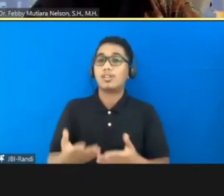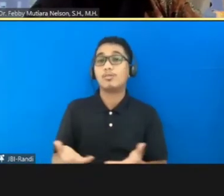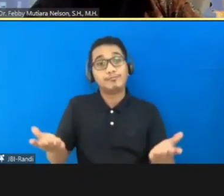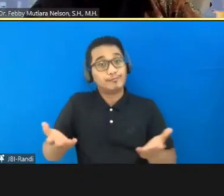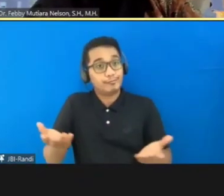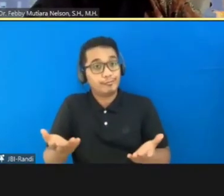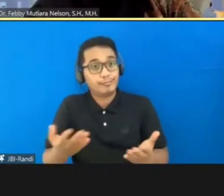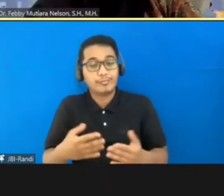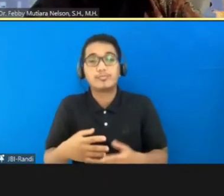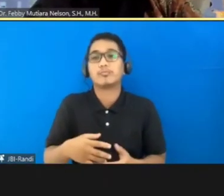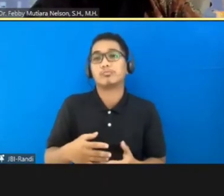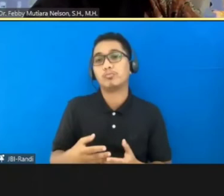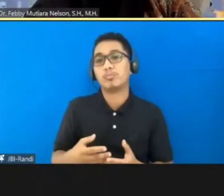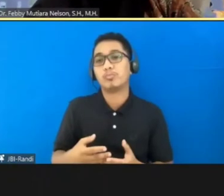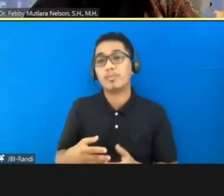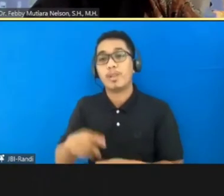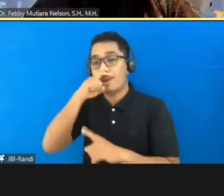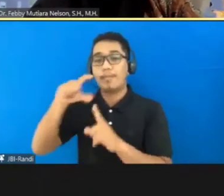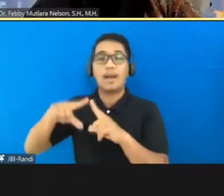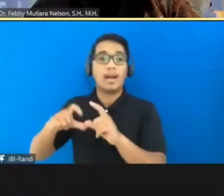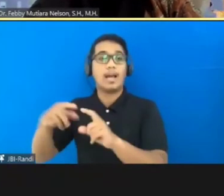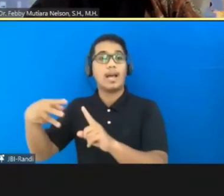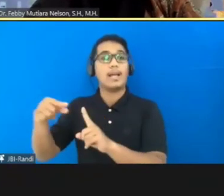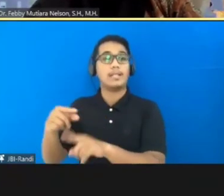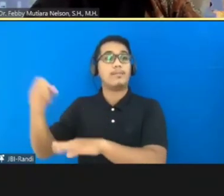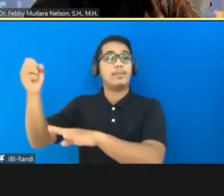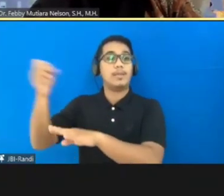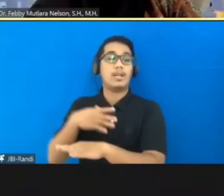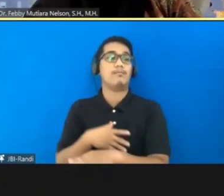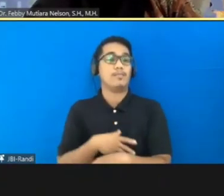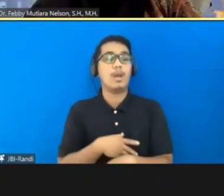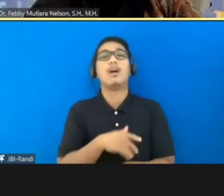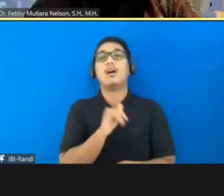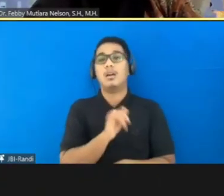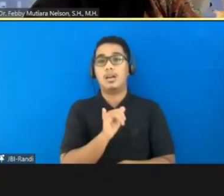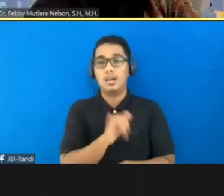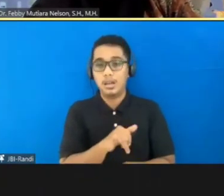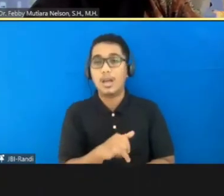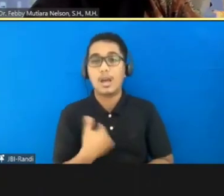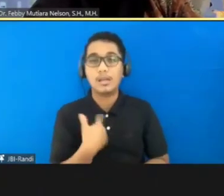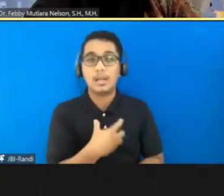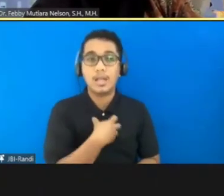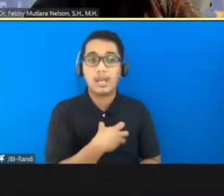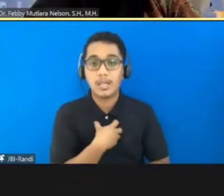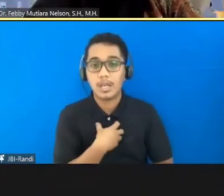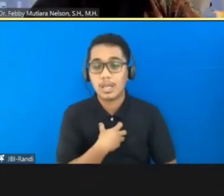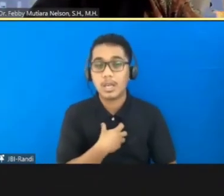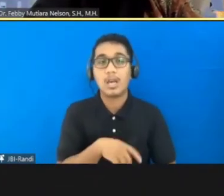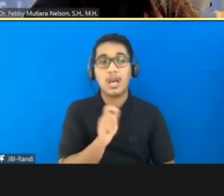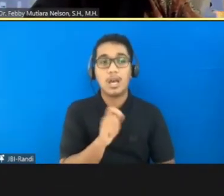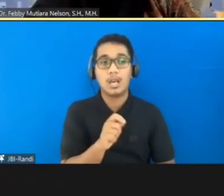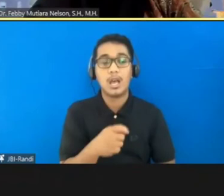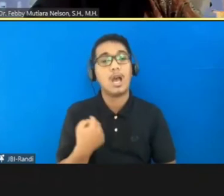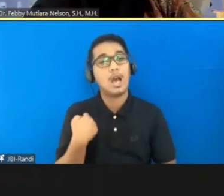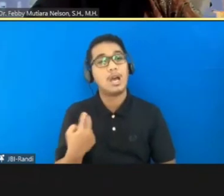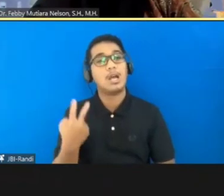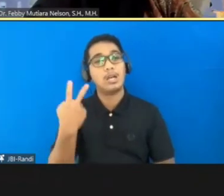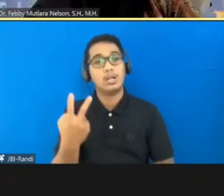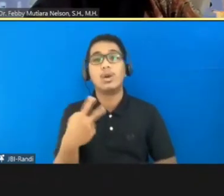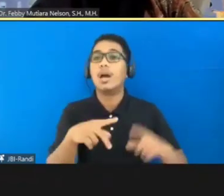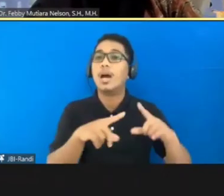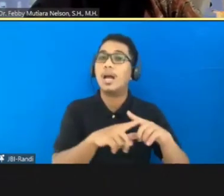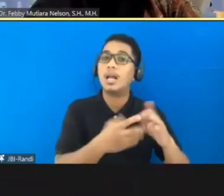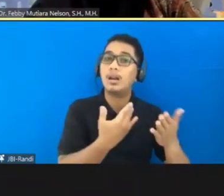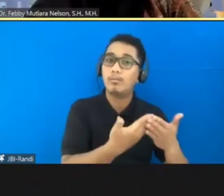itu hakimnya tetap seperti Indonesia ini karena mengandung sistem negatif atau telik dimana ada keyakinan hakim juga bermain di situ. Ada 2 ala bukti plus keyakinan